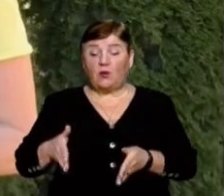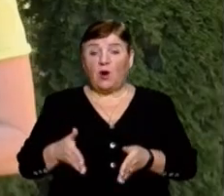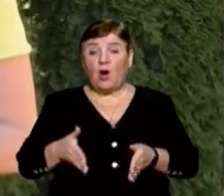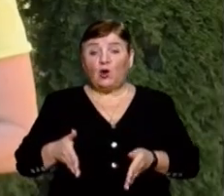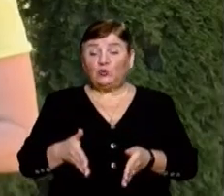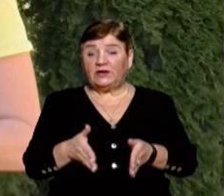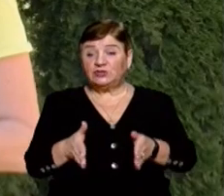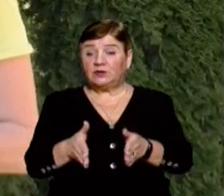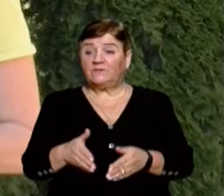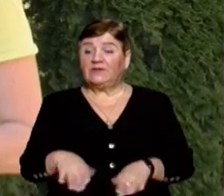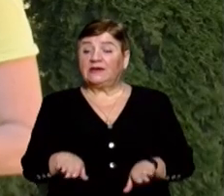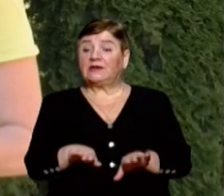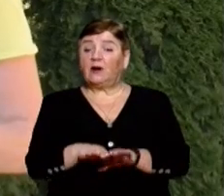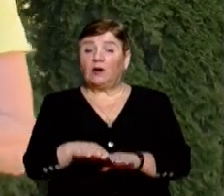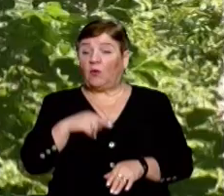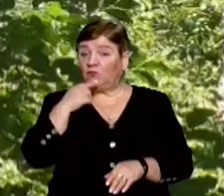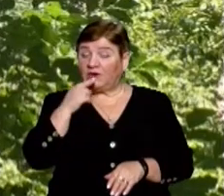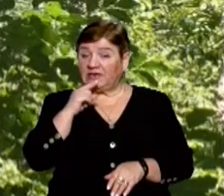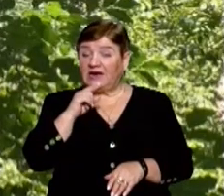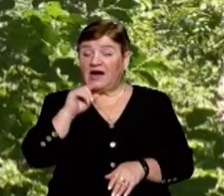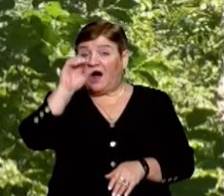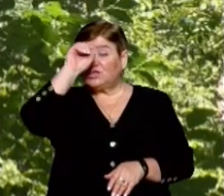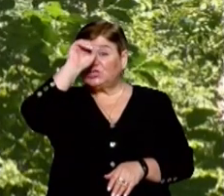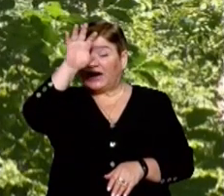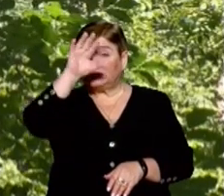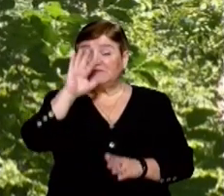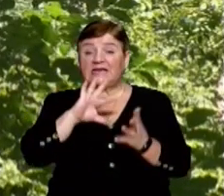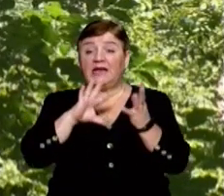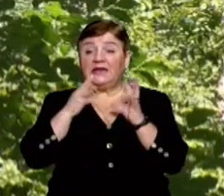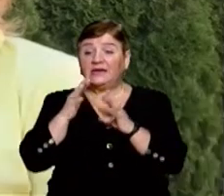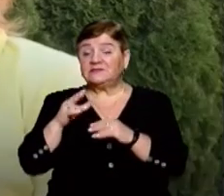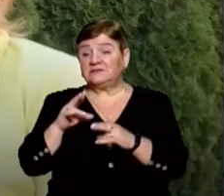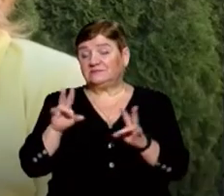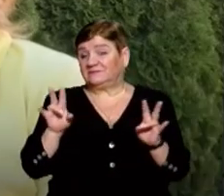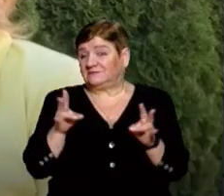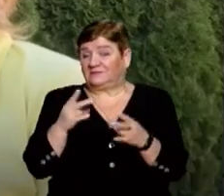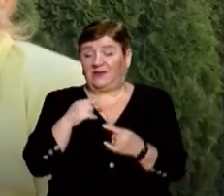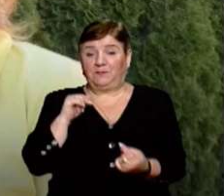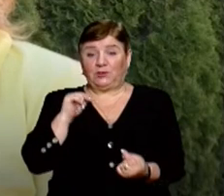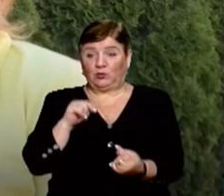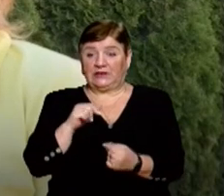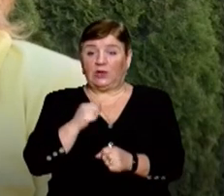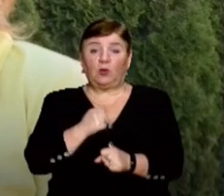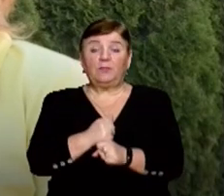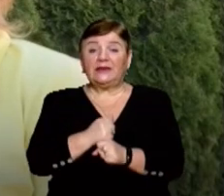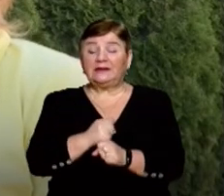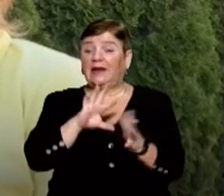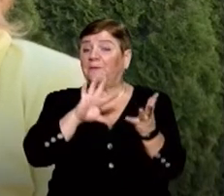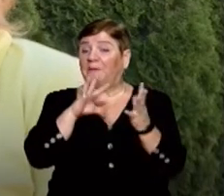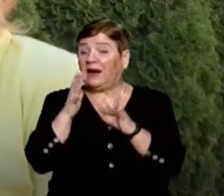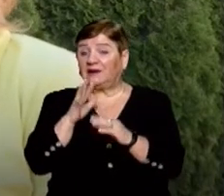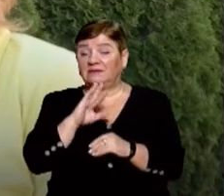Екологиня Оксана Станкевич-Улосінчук каже, шахтинський ліс робити парком недоречно. Робити там спеціальний парк взагалі